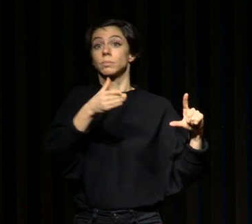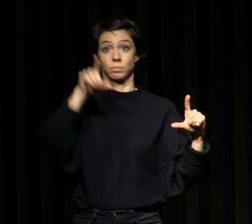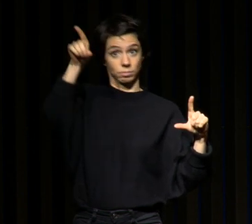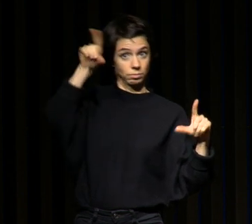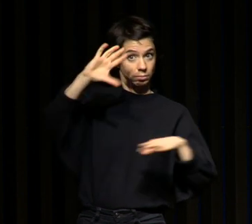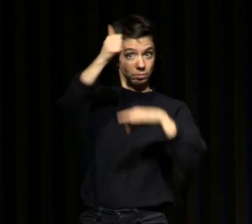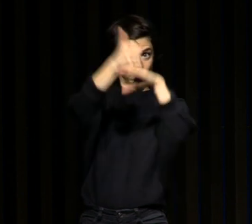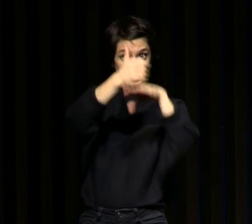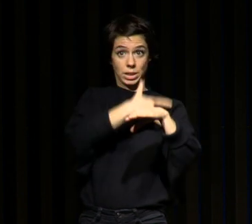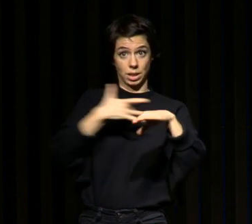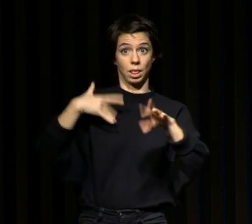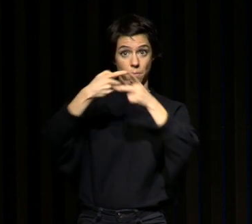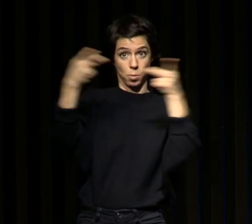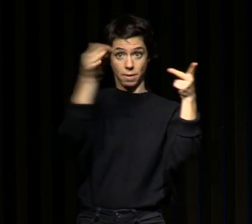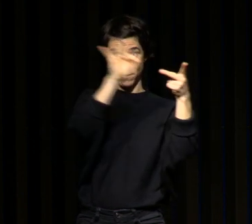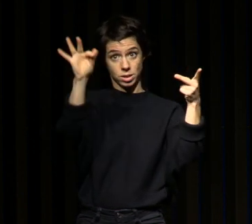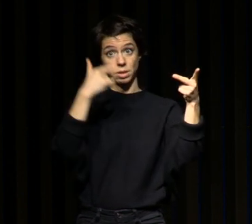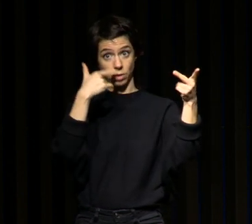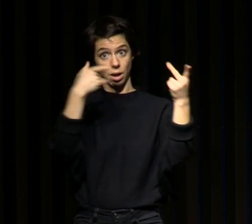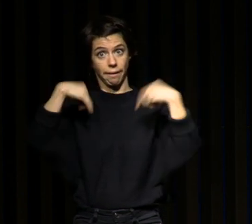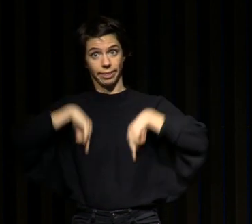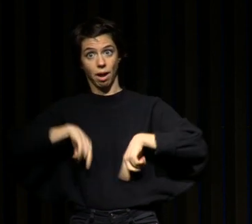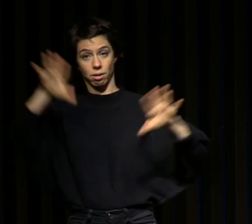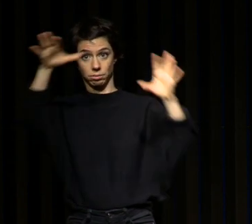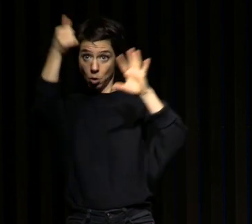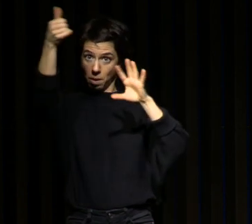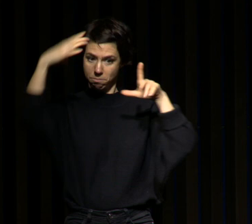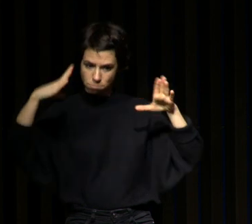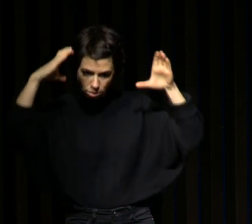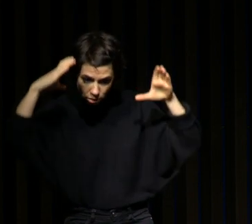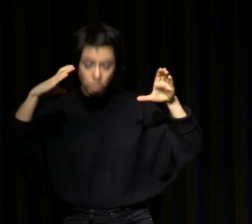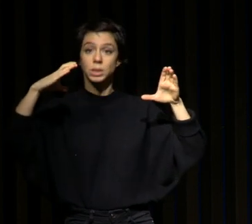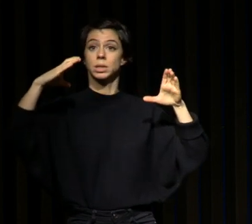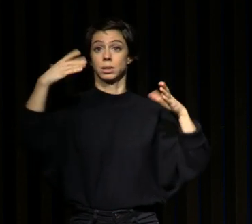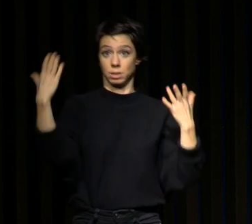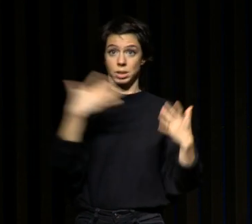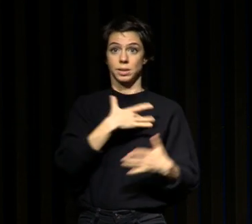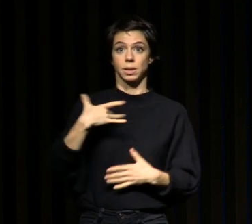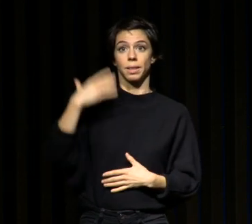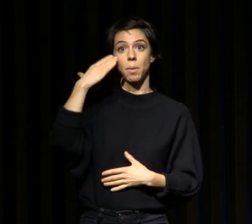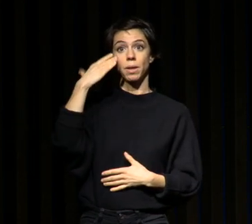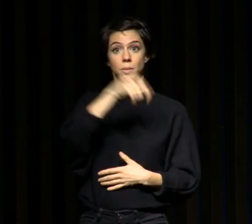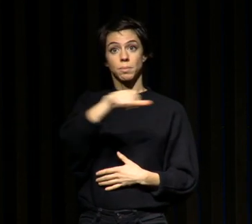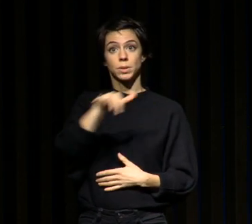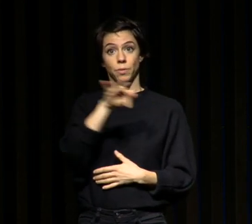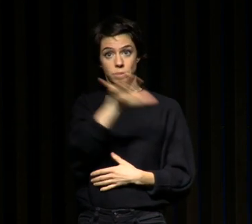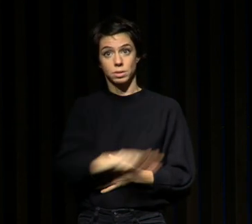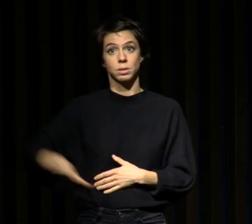France c'est à dire l'organisme étatique qui fait un état des lieux de la santé mentale des français elle vous montre